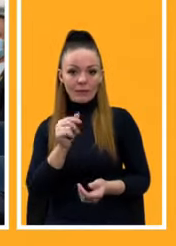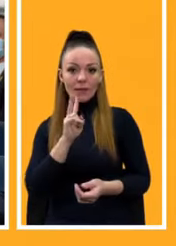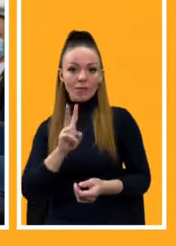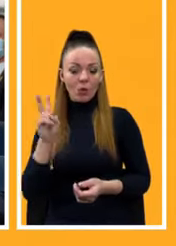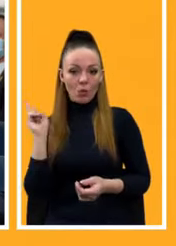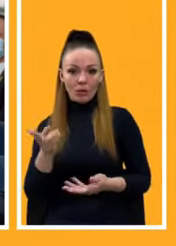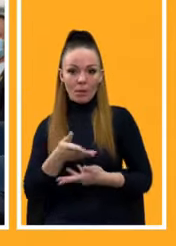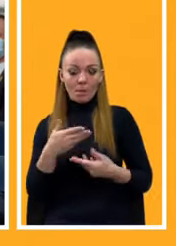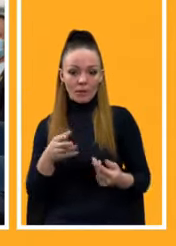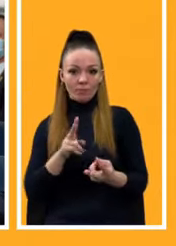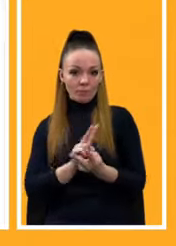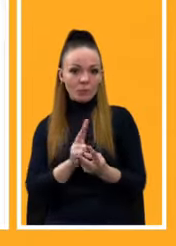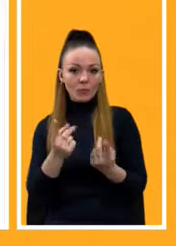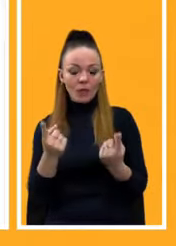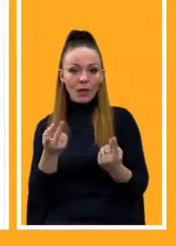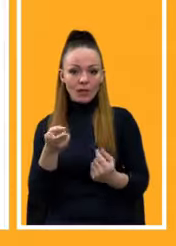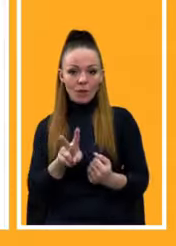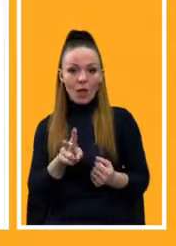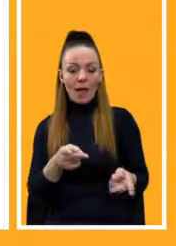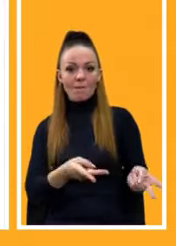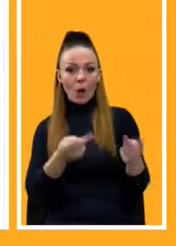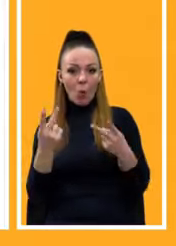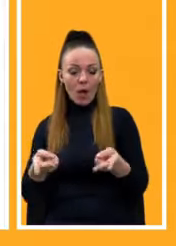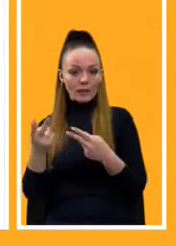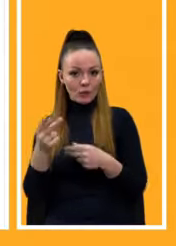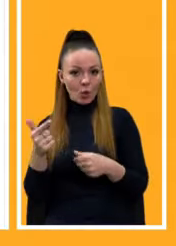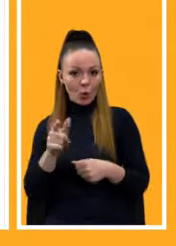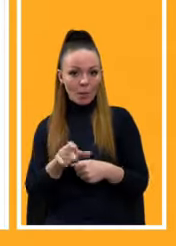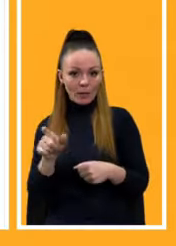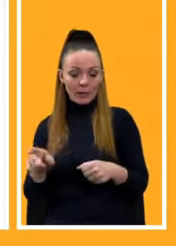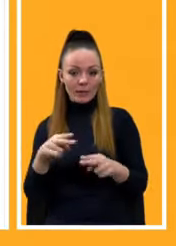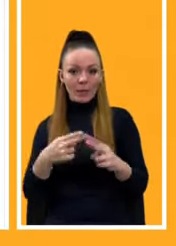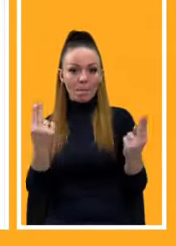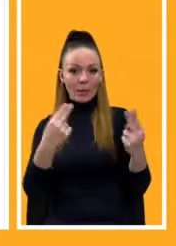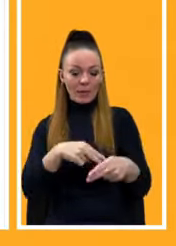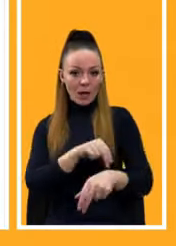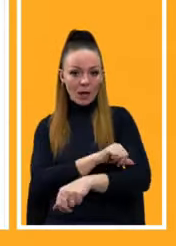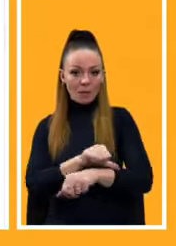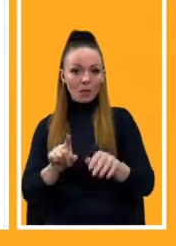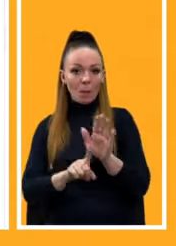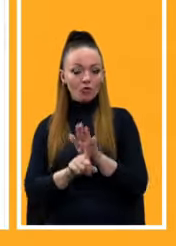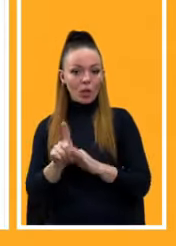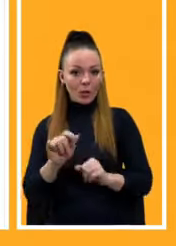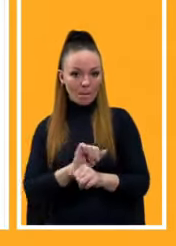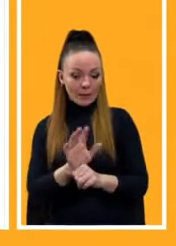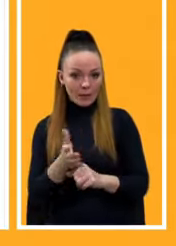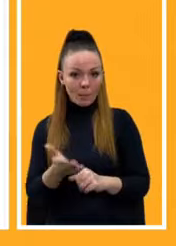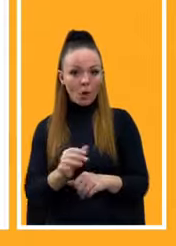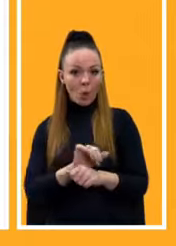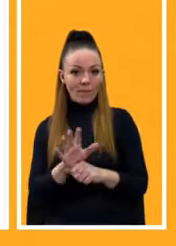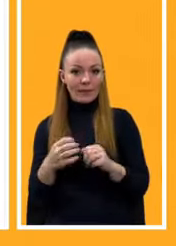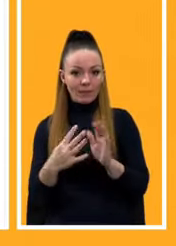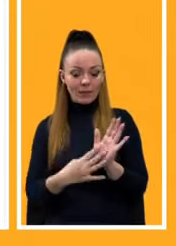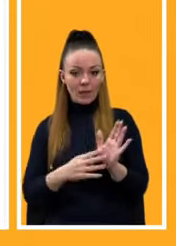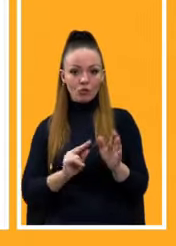кількома масштабними випадками евакуації громадян. Це і перекриття кордонів з початком пандемії, COVID-19, через